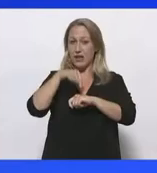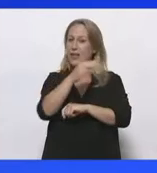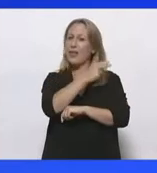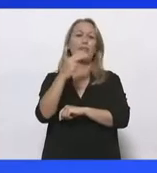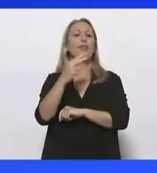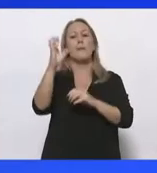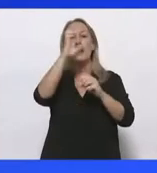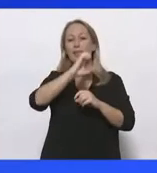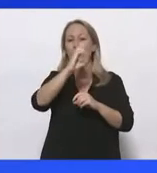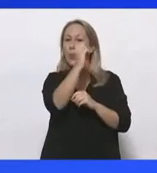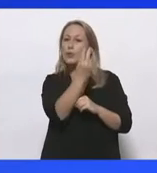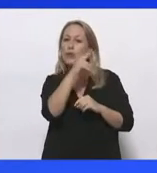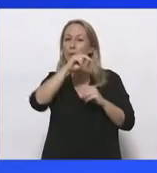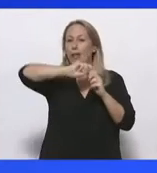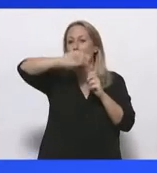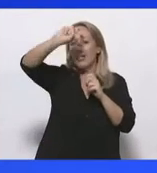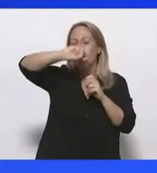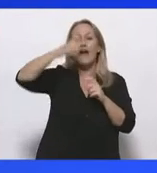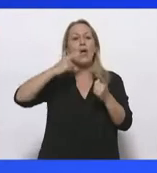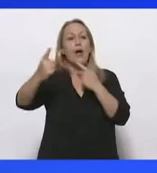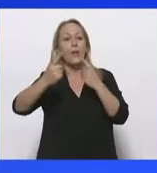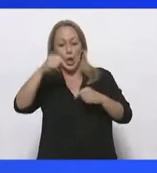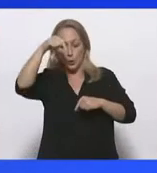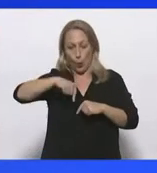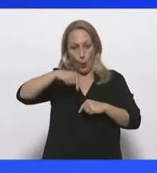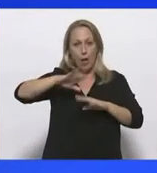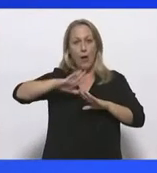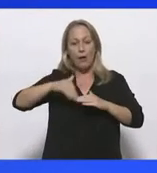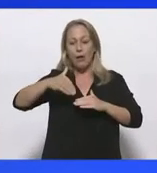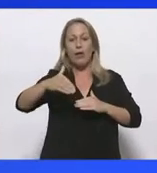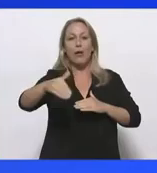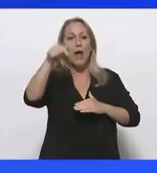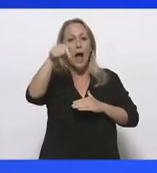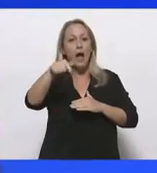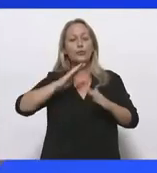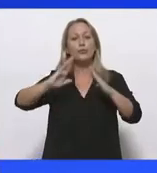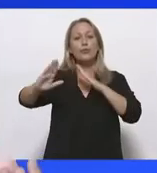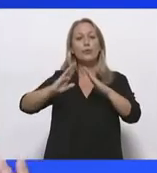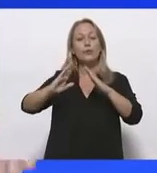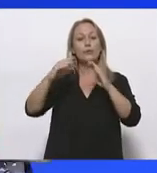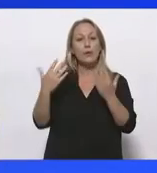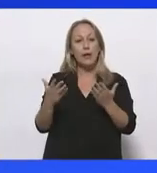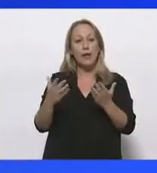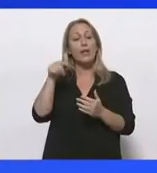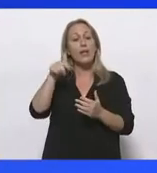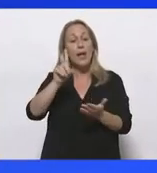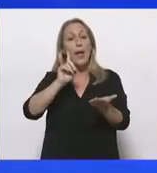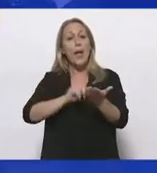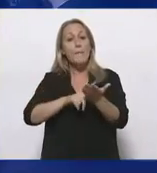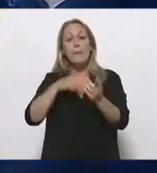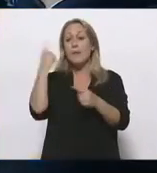για προσαρμογή, δεν το κάνουμε τόσο για την δικιά μας γενιά, το κάνουμε για την επόμενη γενιά. Και η νέα γενιά έχει μια έντονη οικολογική